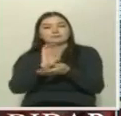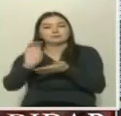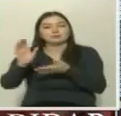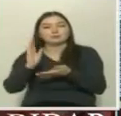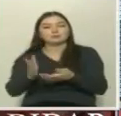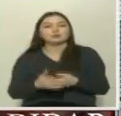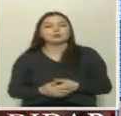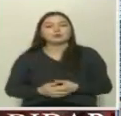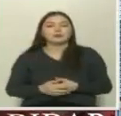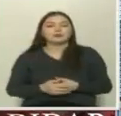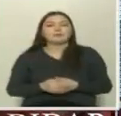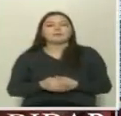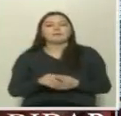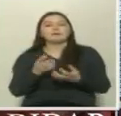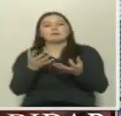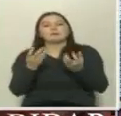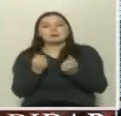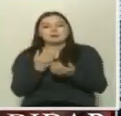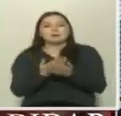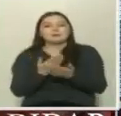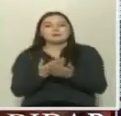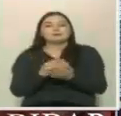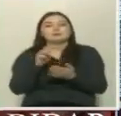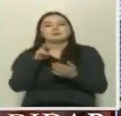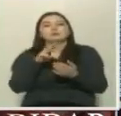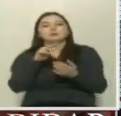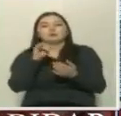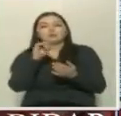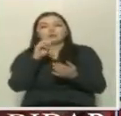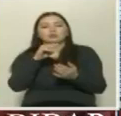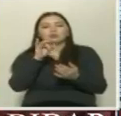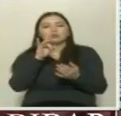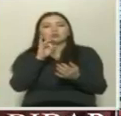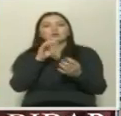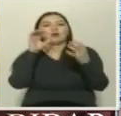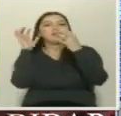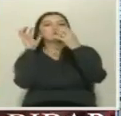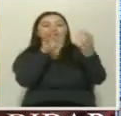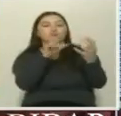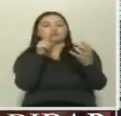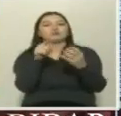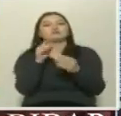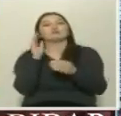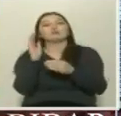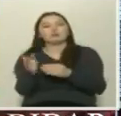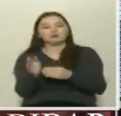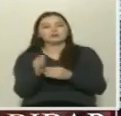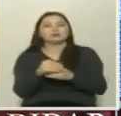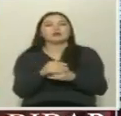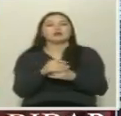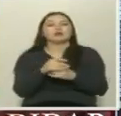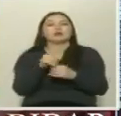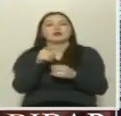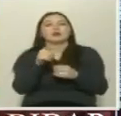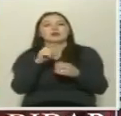Предприниматели, желающие получить поддержку в плане тура автобуса, могут направить свою заявку на бумажном или электронном носителе в